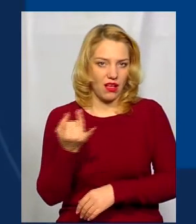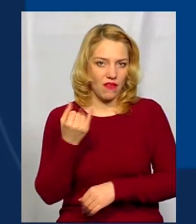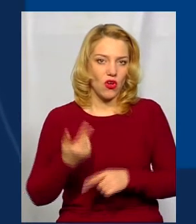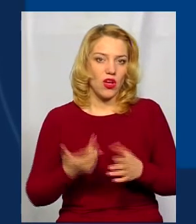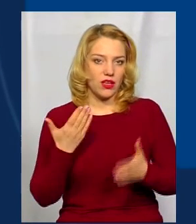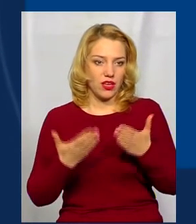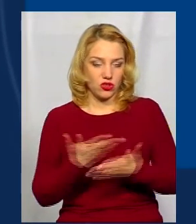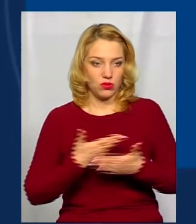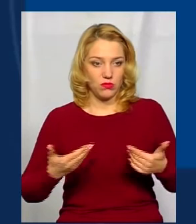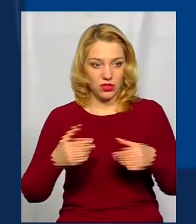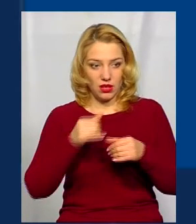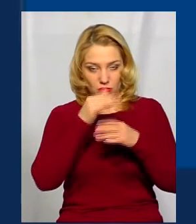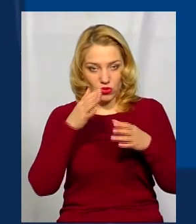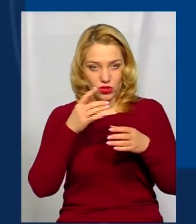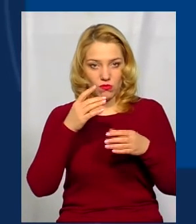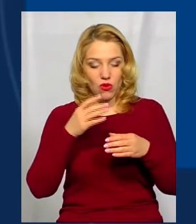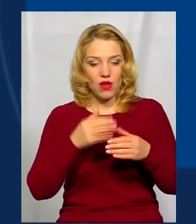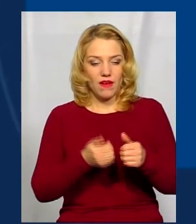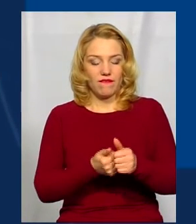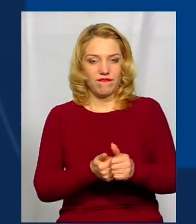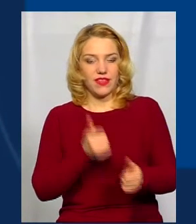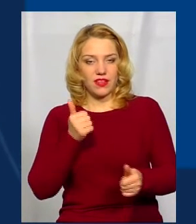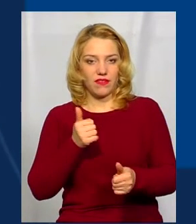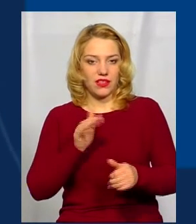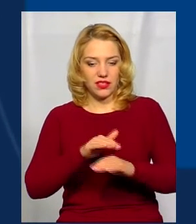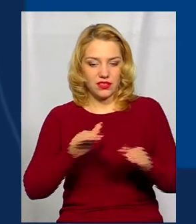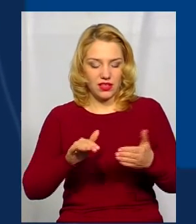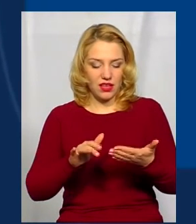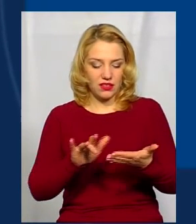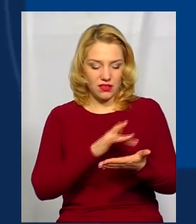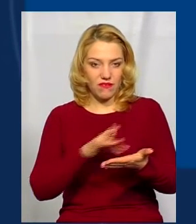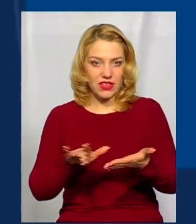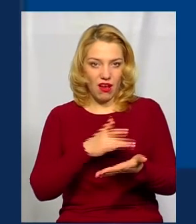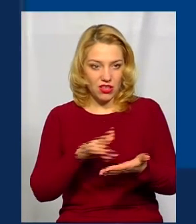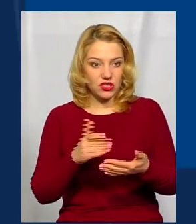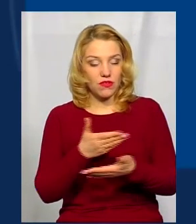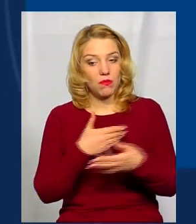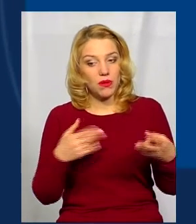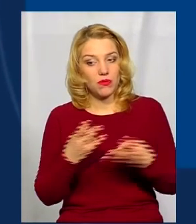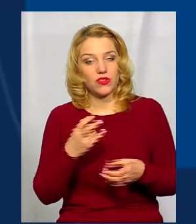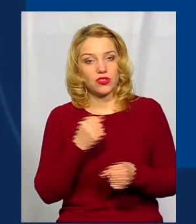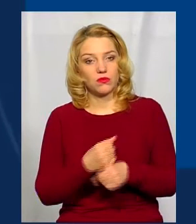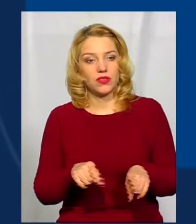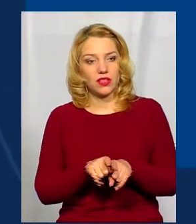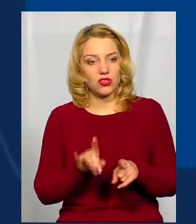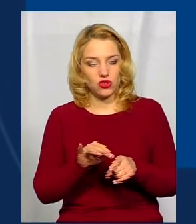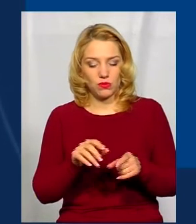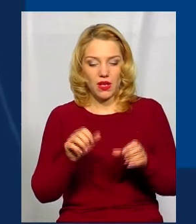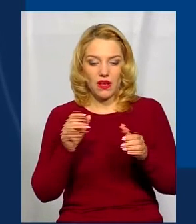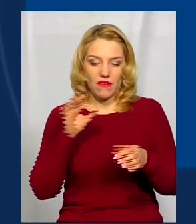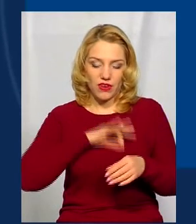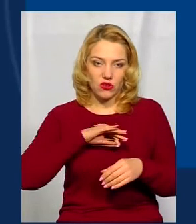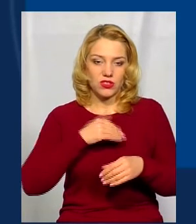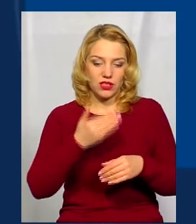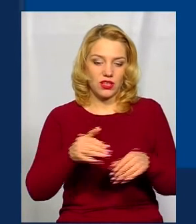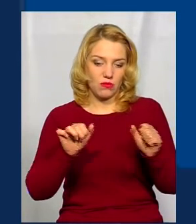не можемо відірвати наших сучасних дітей від гаджетів, то ми маємо зробити так, щоб використати їх можливості з